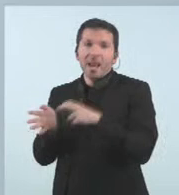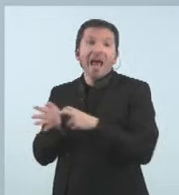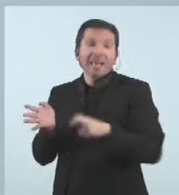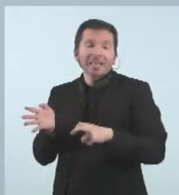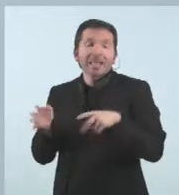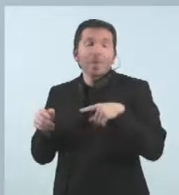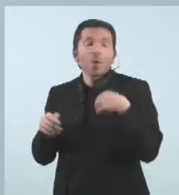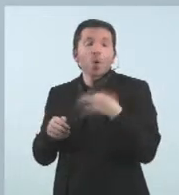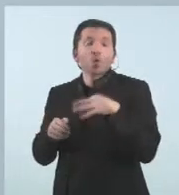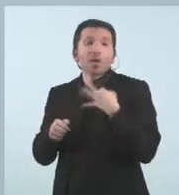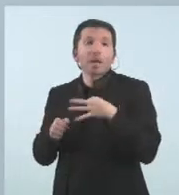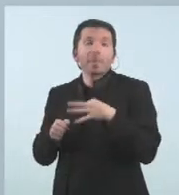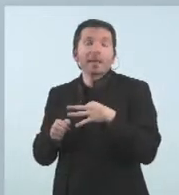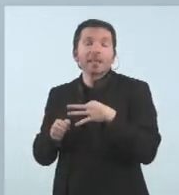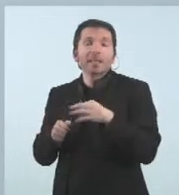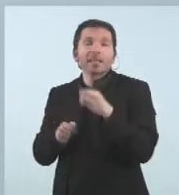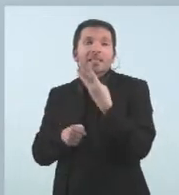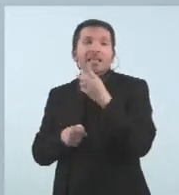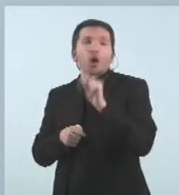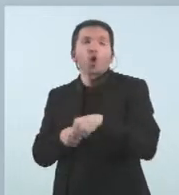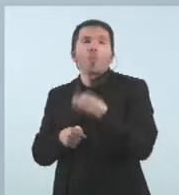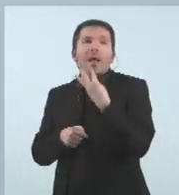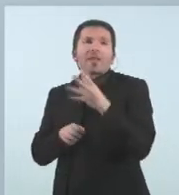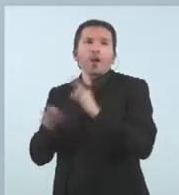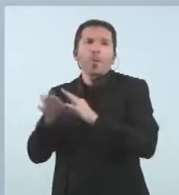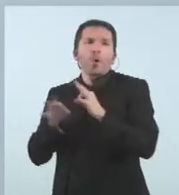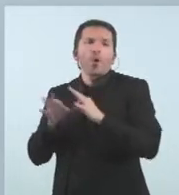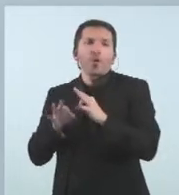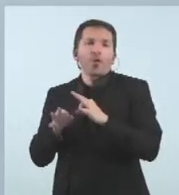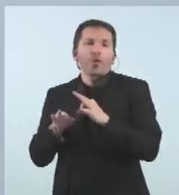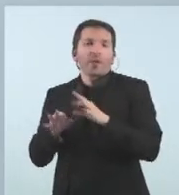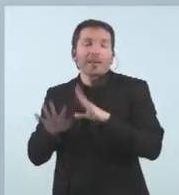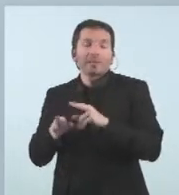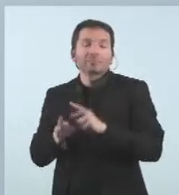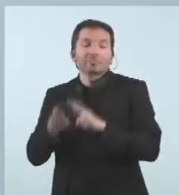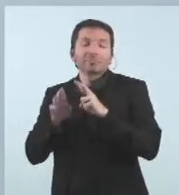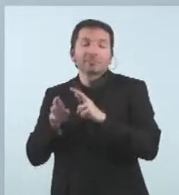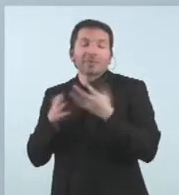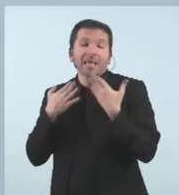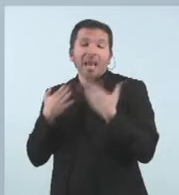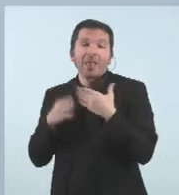% d'inflació i si no segurament estaríem amb xifres encara més elevades